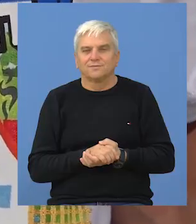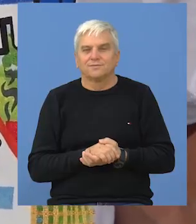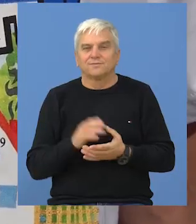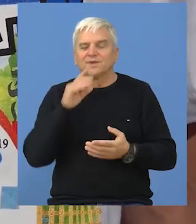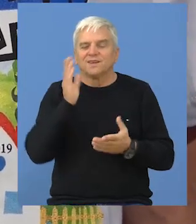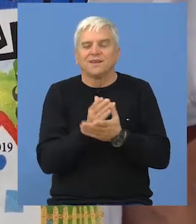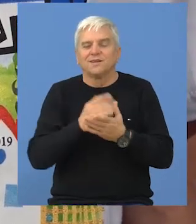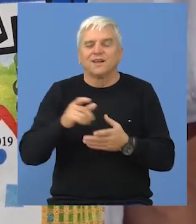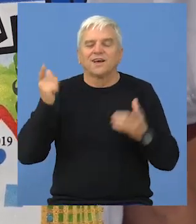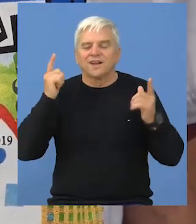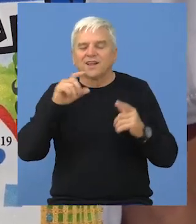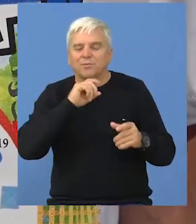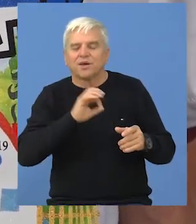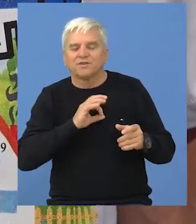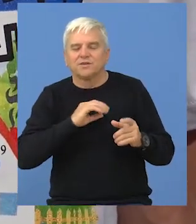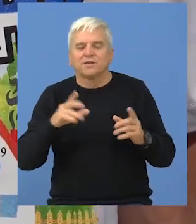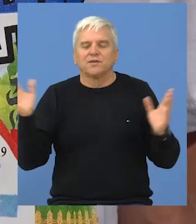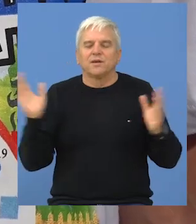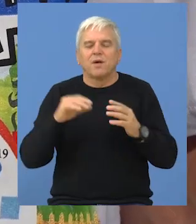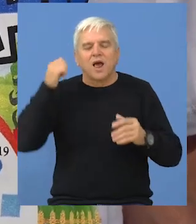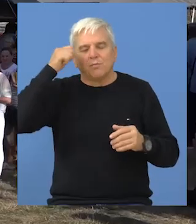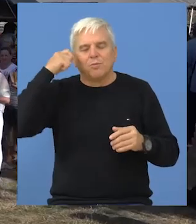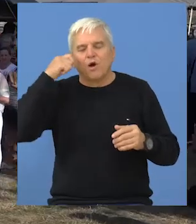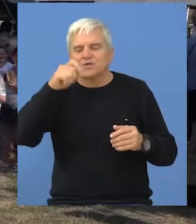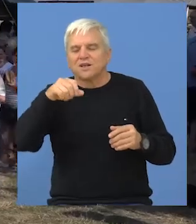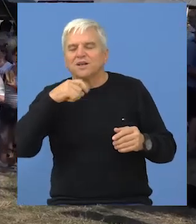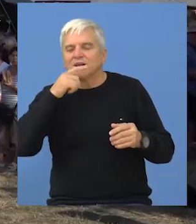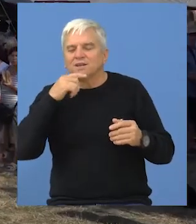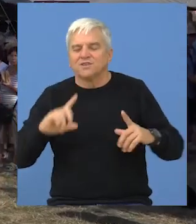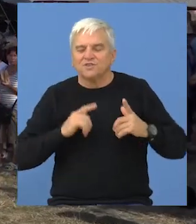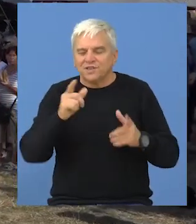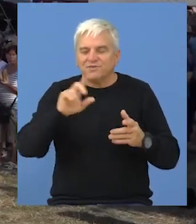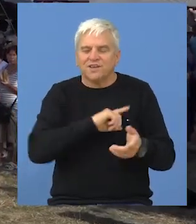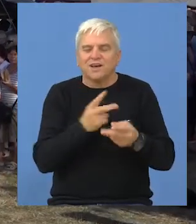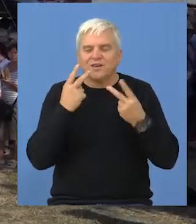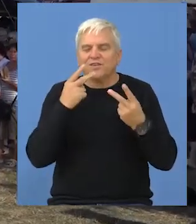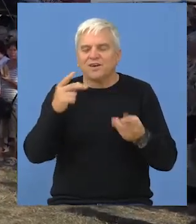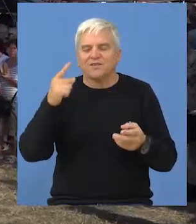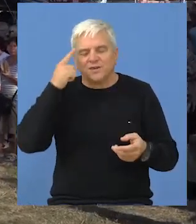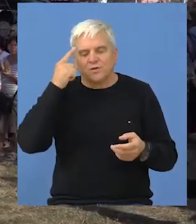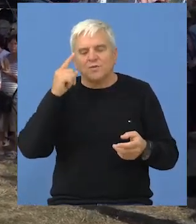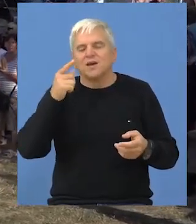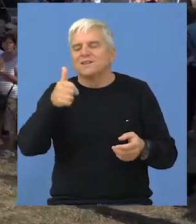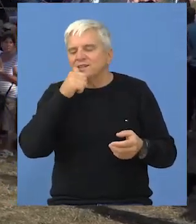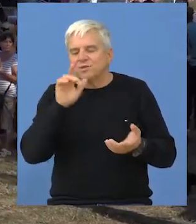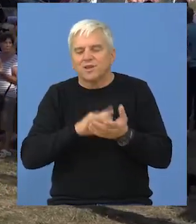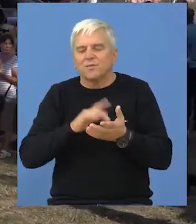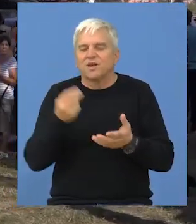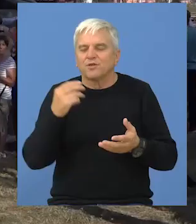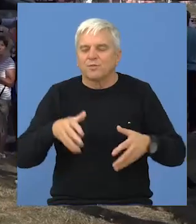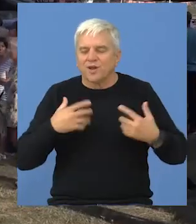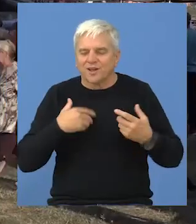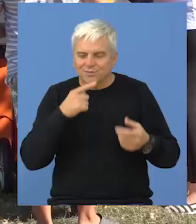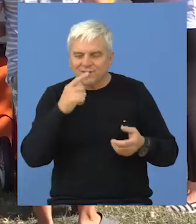Da deo grada u Bečeju, koji nosi naziv Mala Bosna, oživljava, dobija na značaju i ume da bude mesto